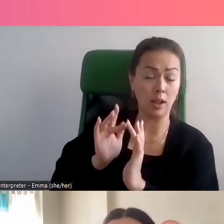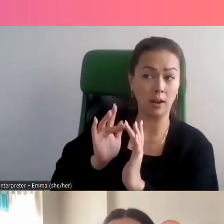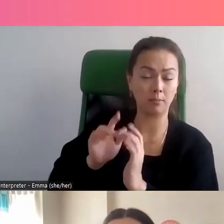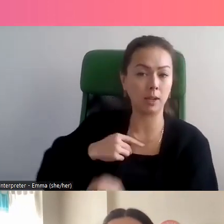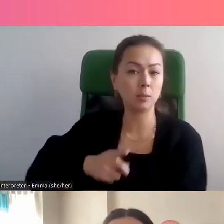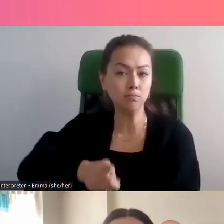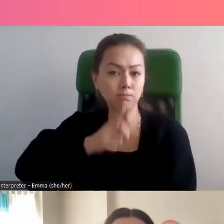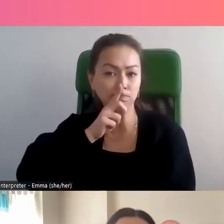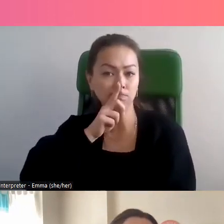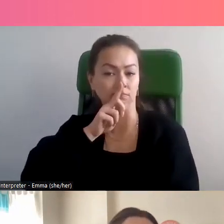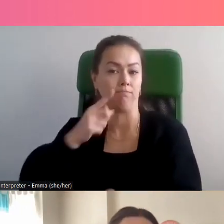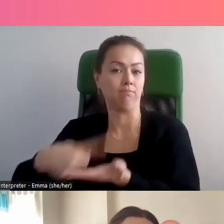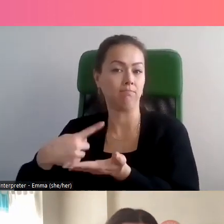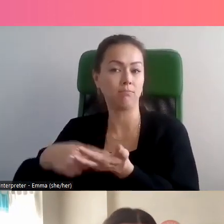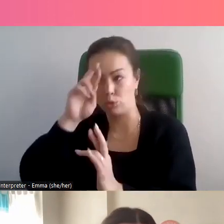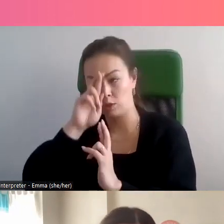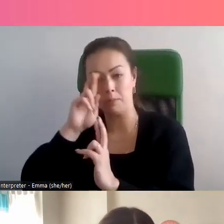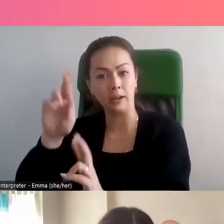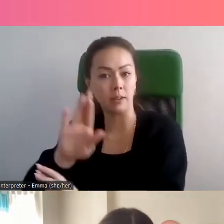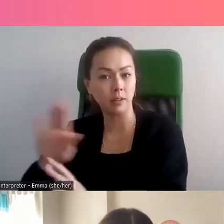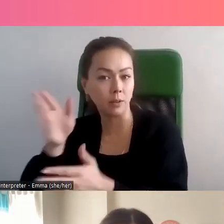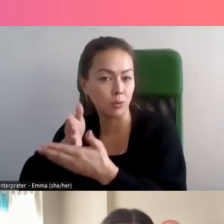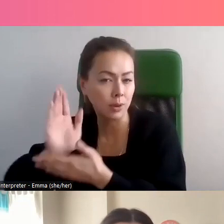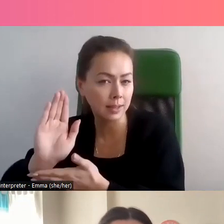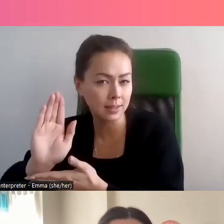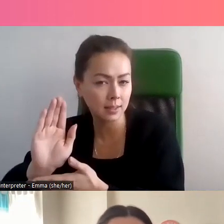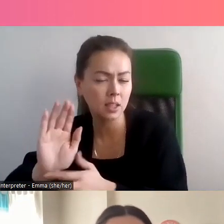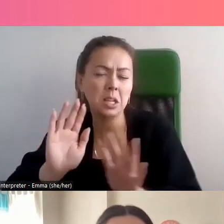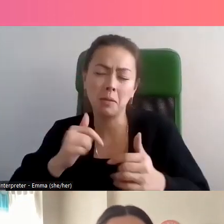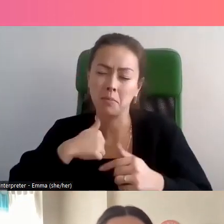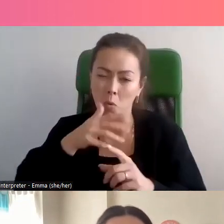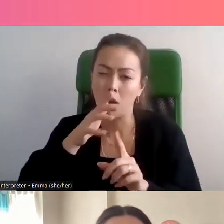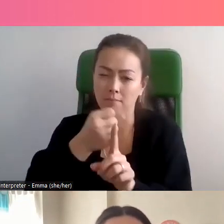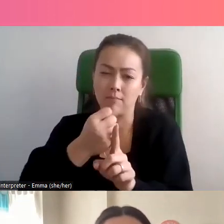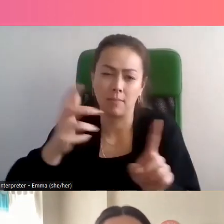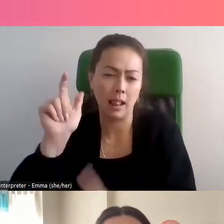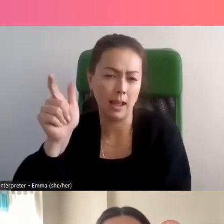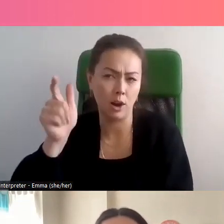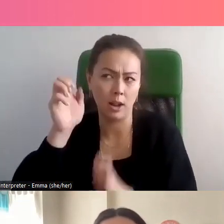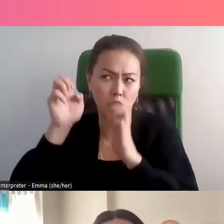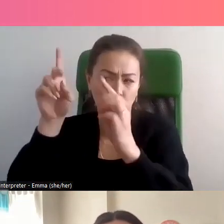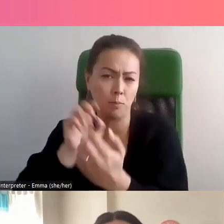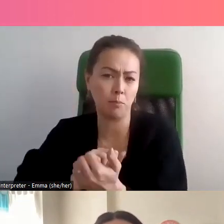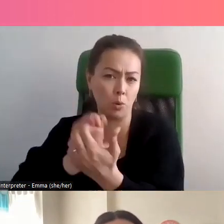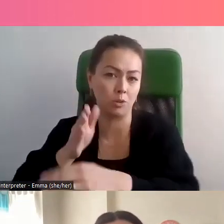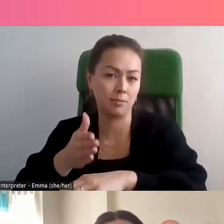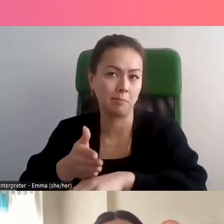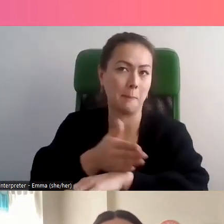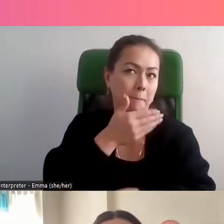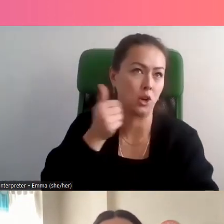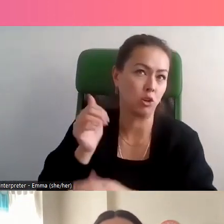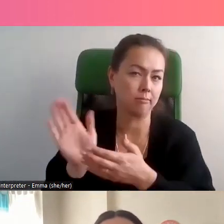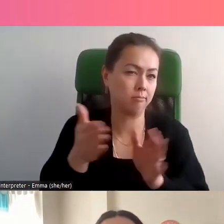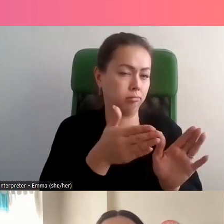ne se concentrent pas sur la façon dont il est important de respecter les droits des autres. Nous avons aussi trouvé